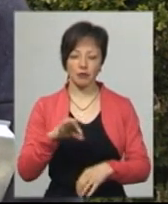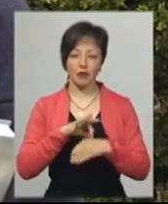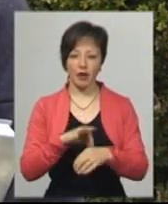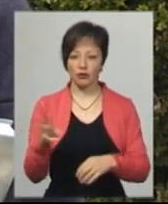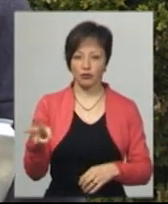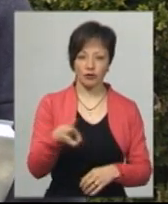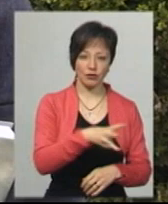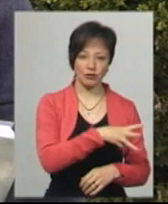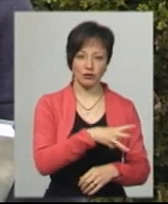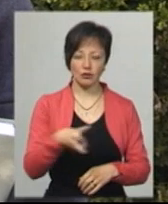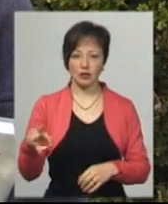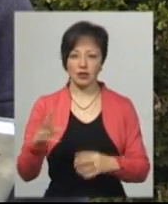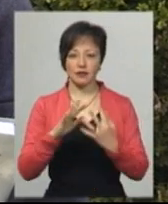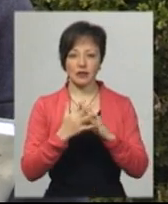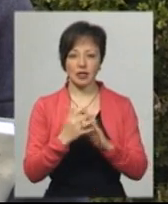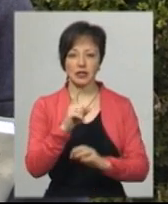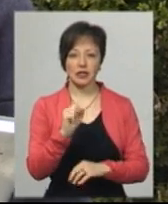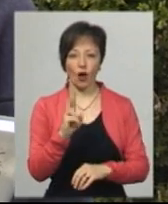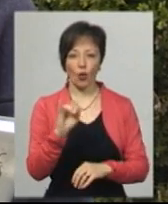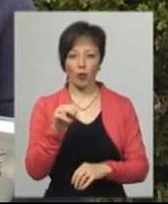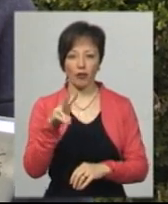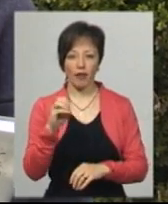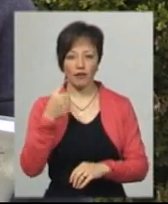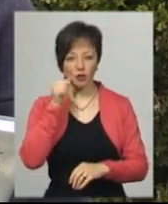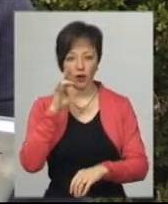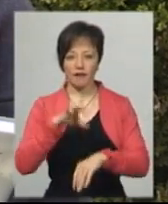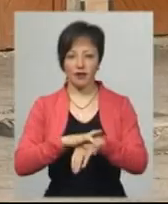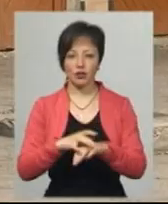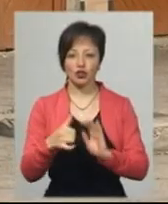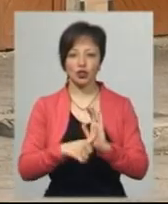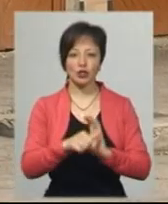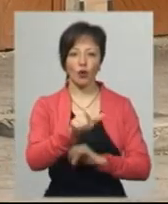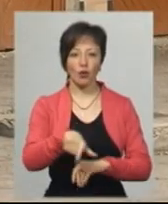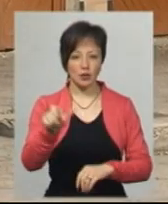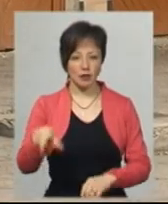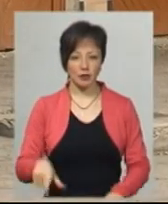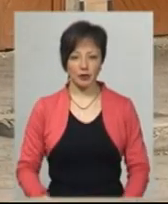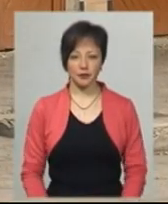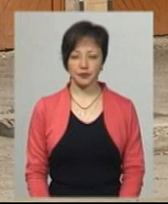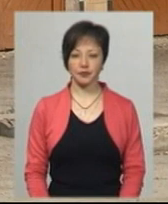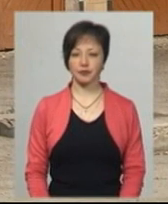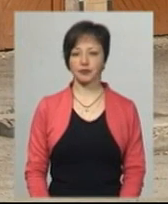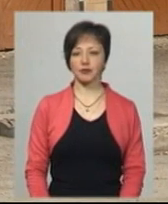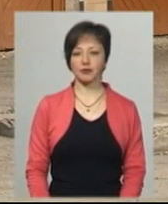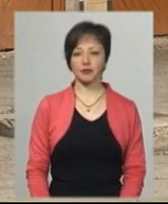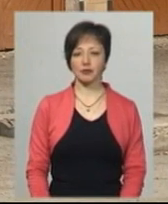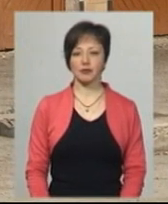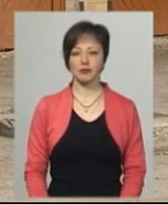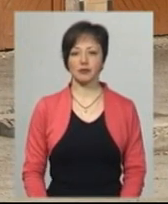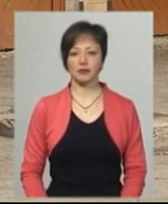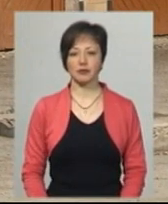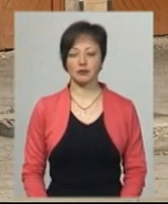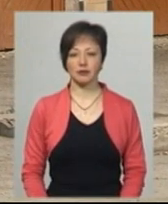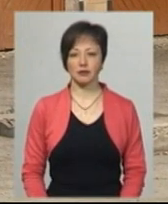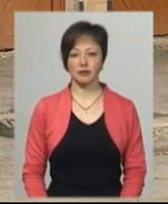дезінфекцію в селищі Закупне, де вчора було виявлено 6 осіб. Світлана Поробок, Олександр Горішевський, новини на Суспільному,